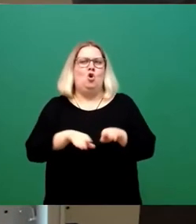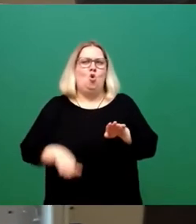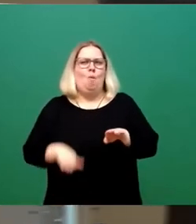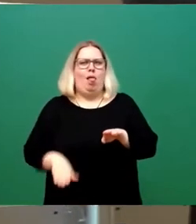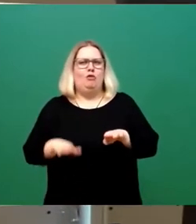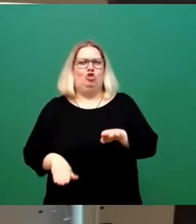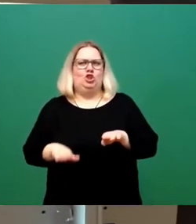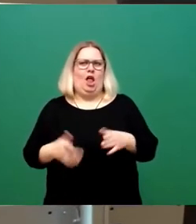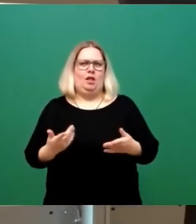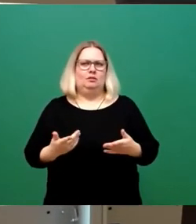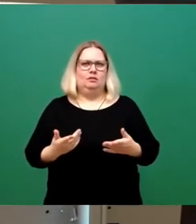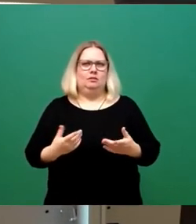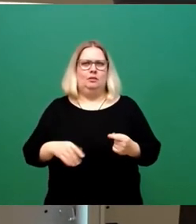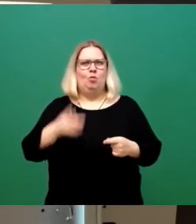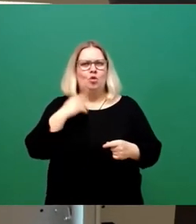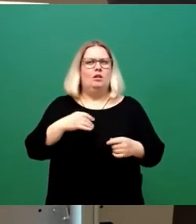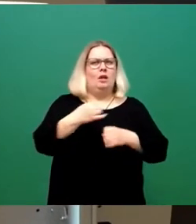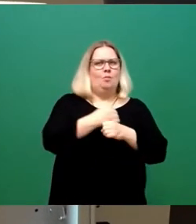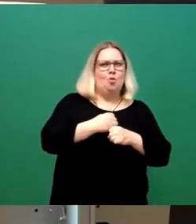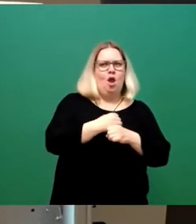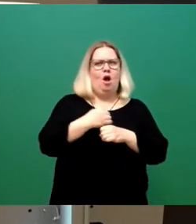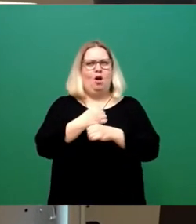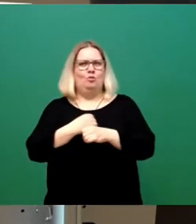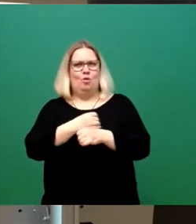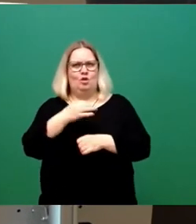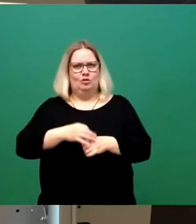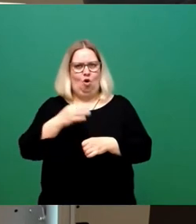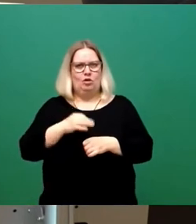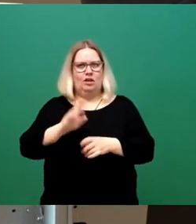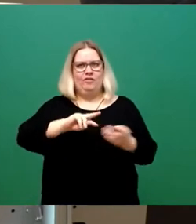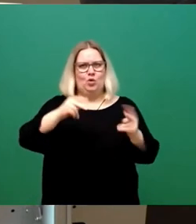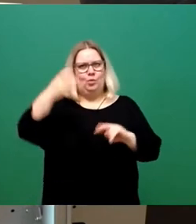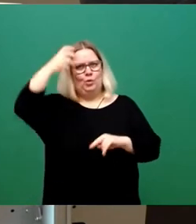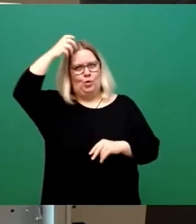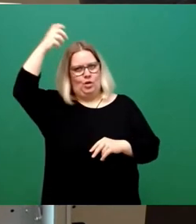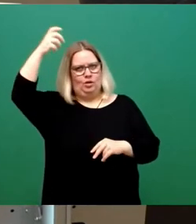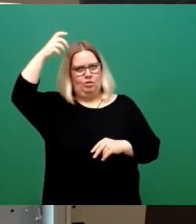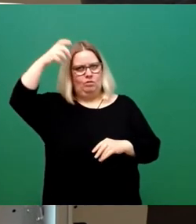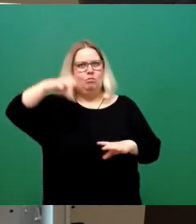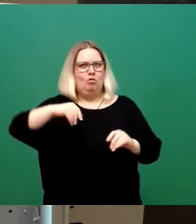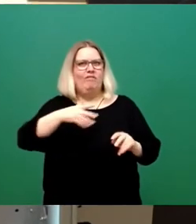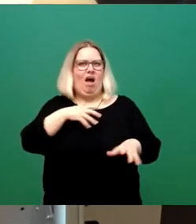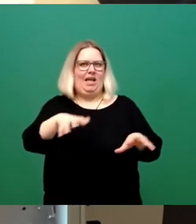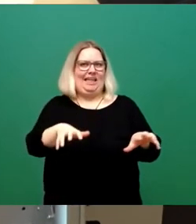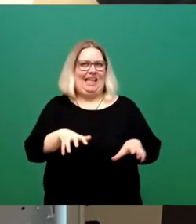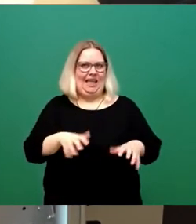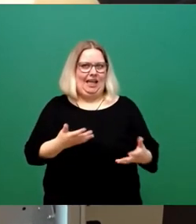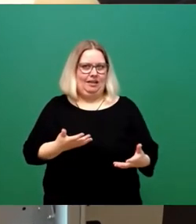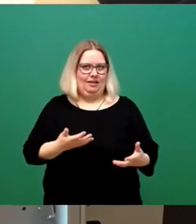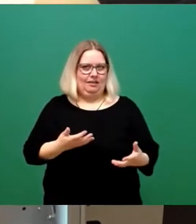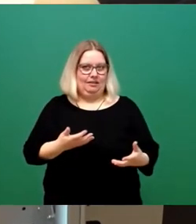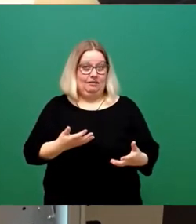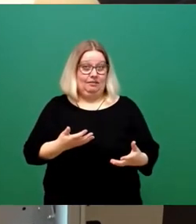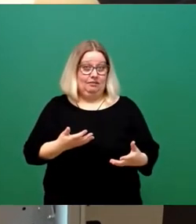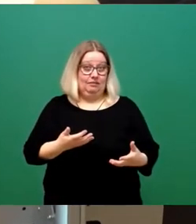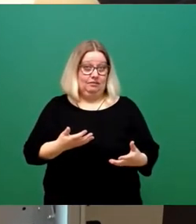auf, der Müller und die Müllers Tochter, die unbedingt Königin werden soll, stellen sich am Ende als die Gierigen heraus. Das kann